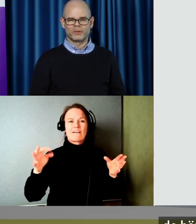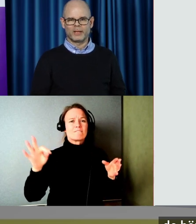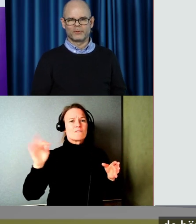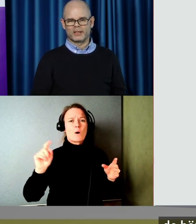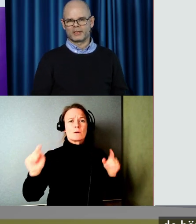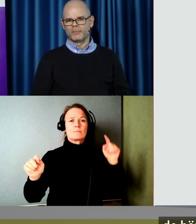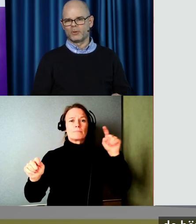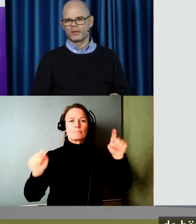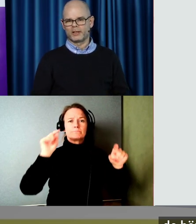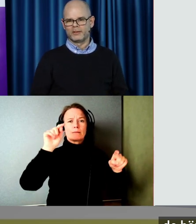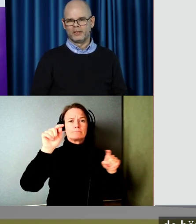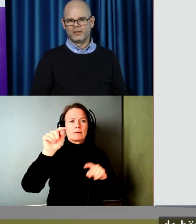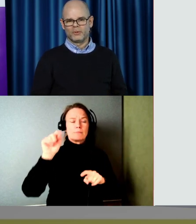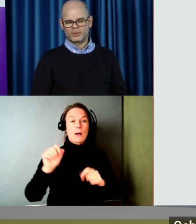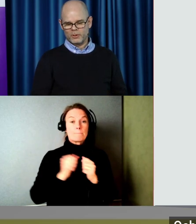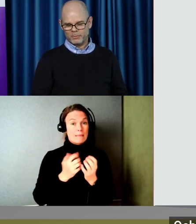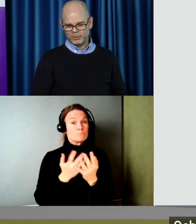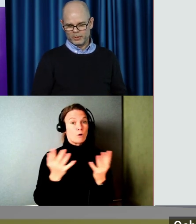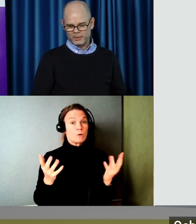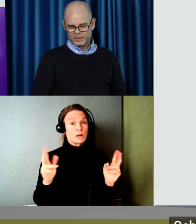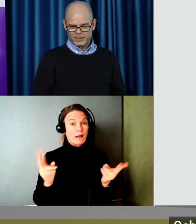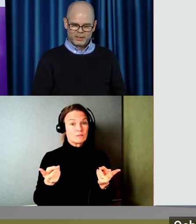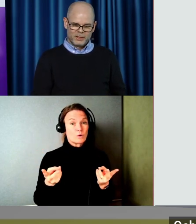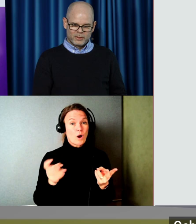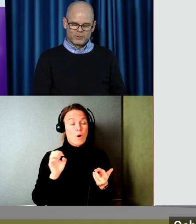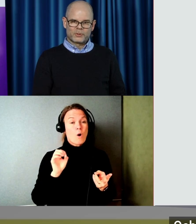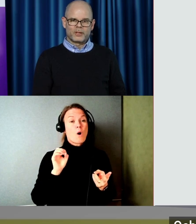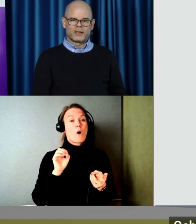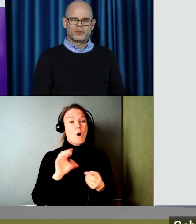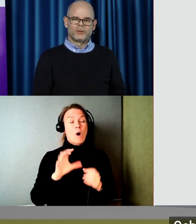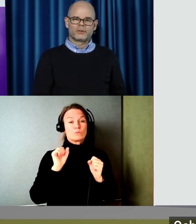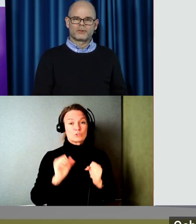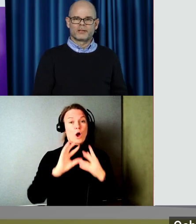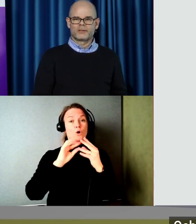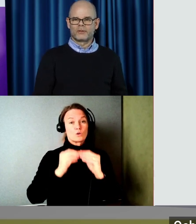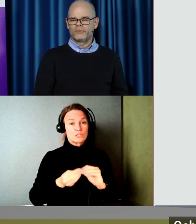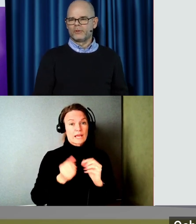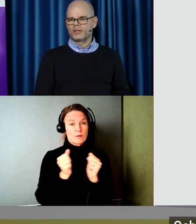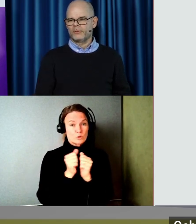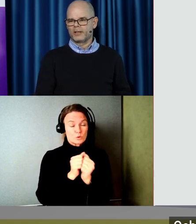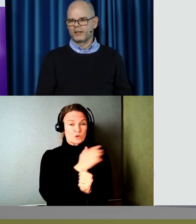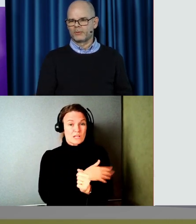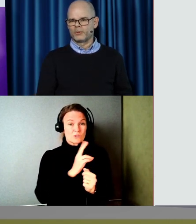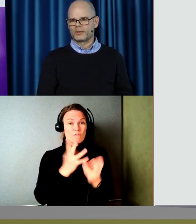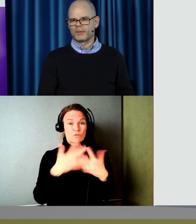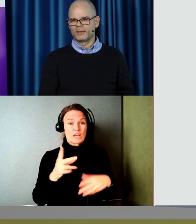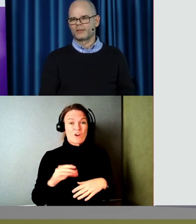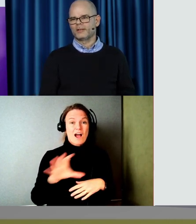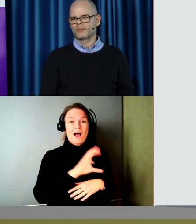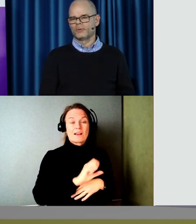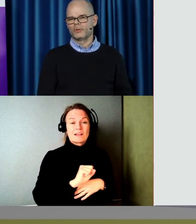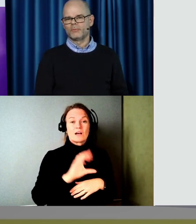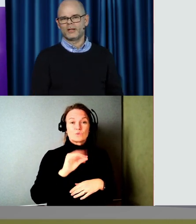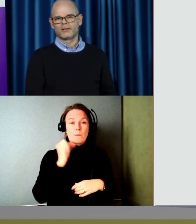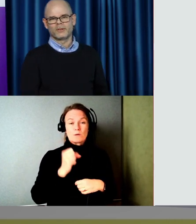dem. Men de är ändå ganska många. Och ska man då konstruera produkter och tjänster som funkar för alla då måste man